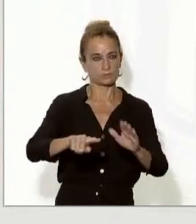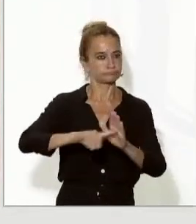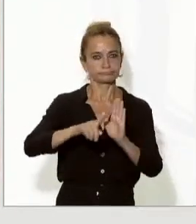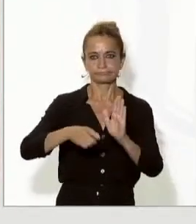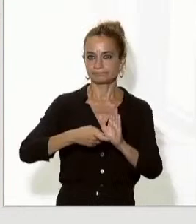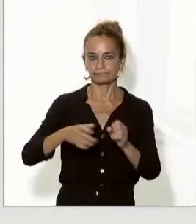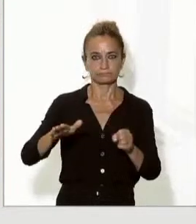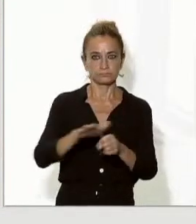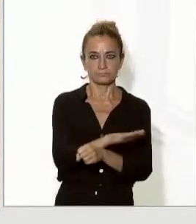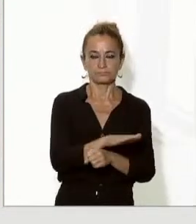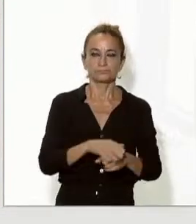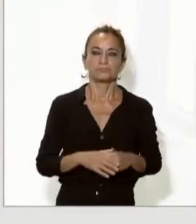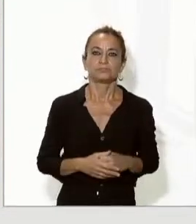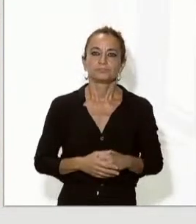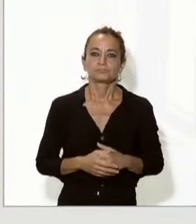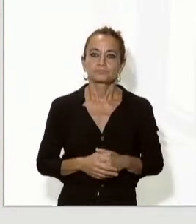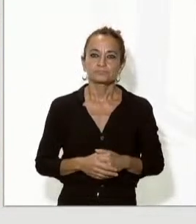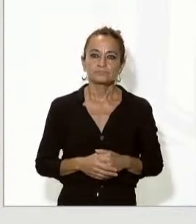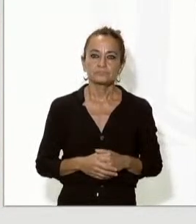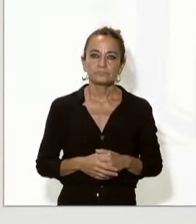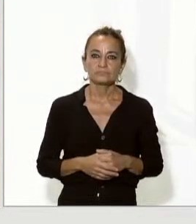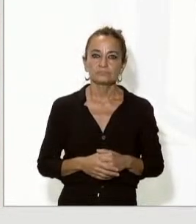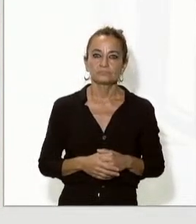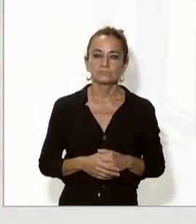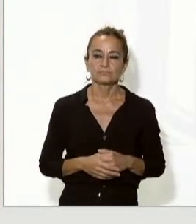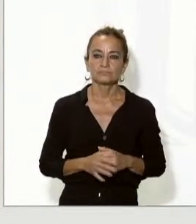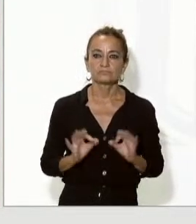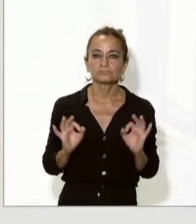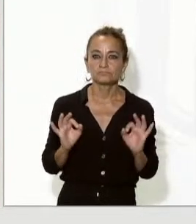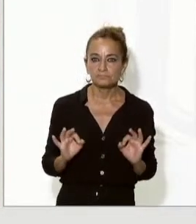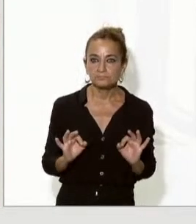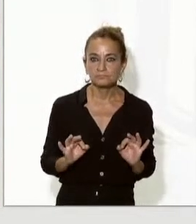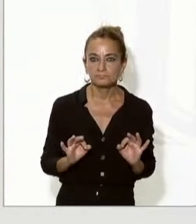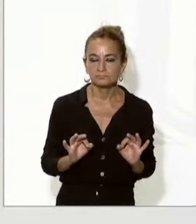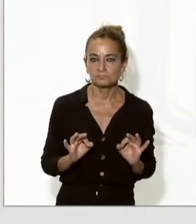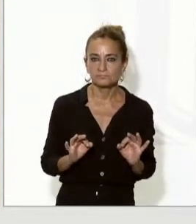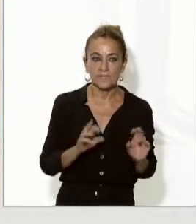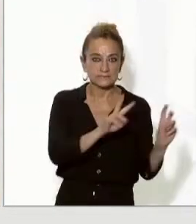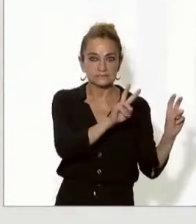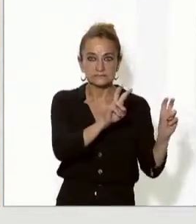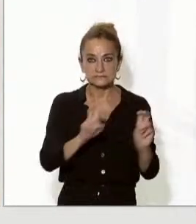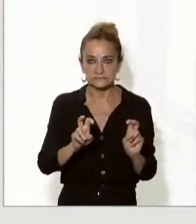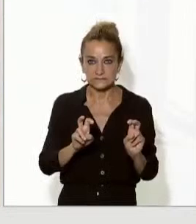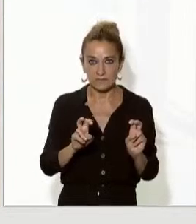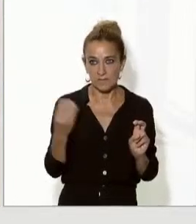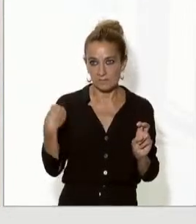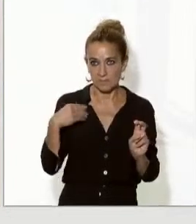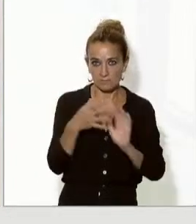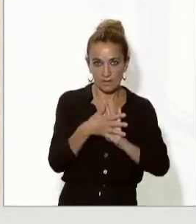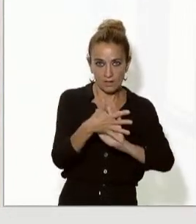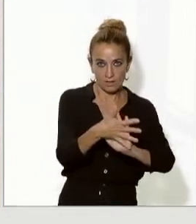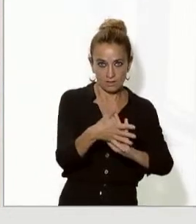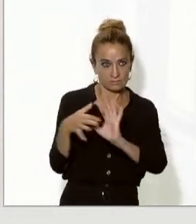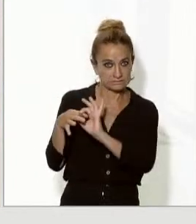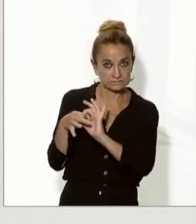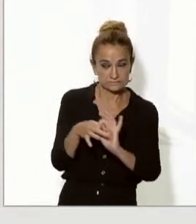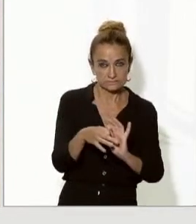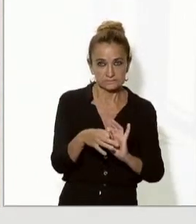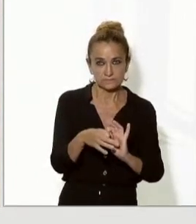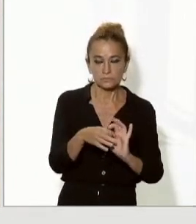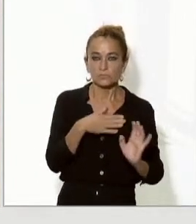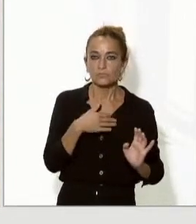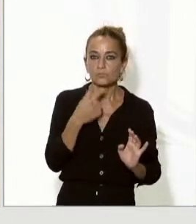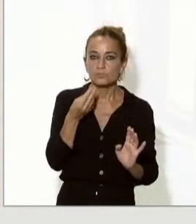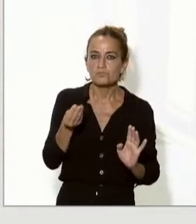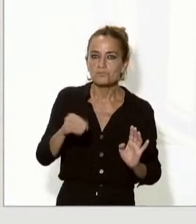plenitud. I en aquest sentit, no només per aquesta qüestió, sinó per una visió més àmplia també, vull expressar el